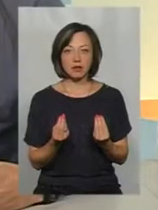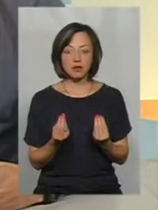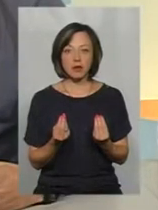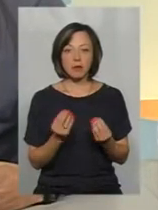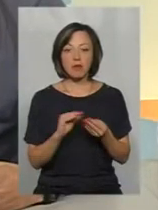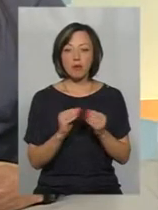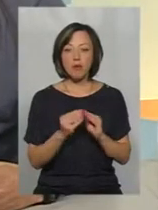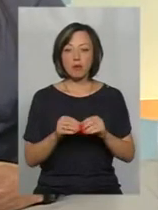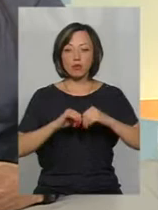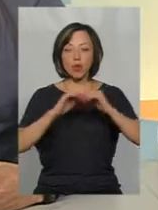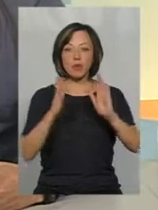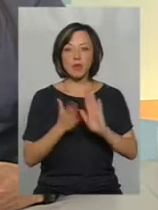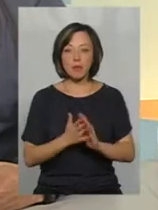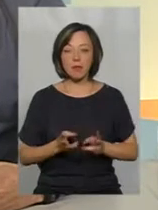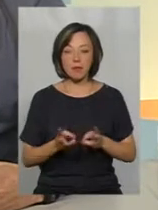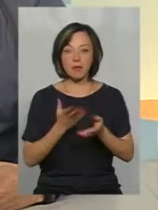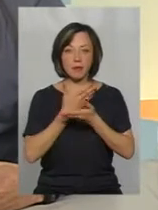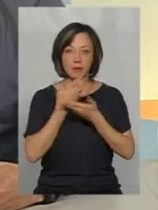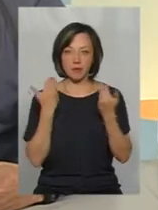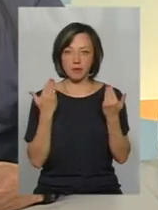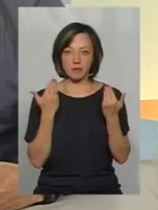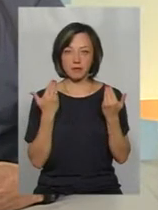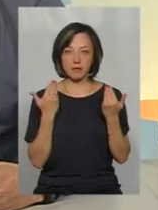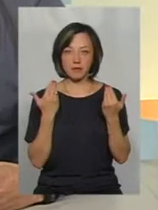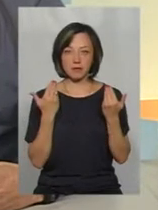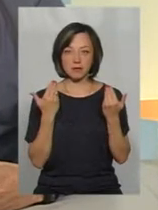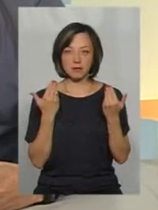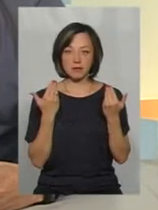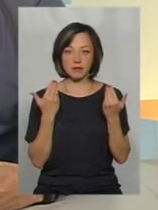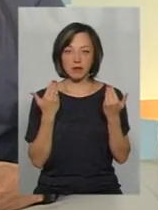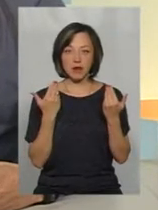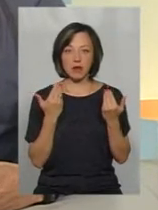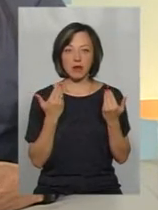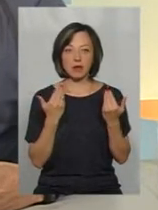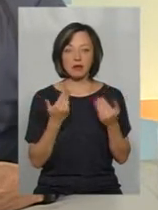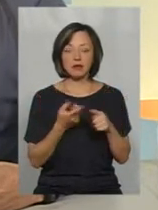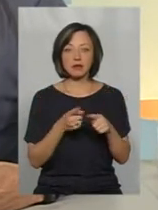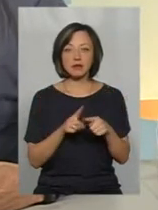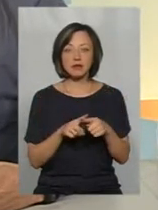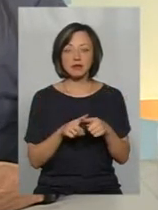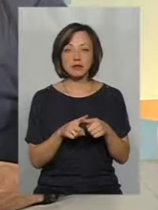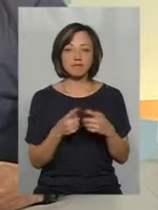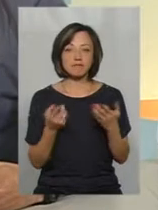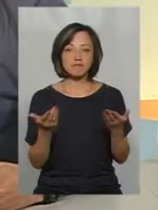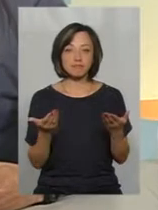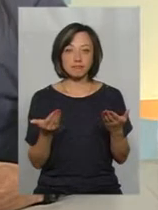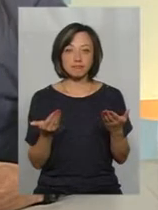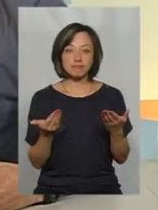нема і бути, в принципі, не може. Вартість цього палива, ну, це вже інше